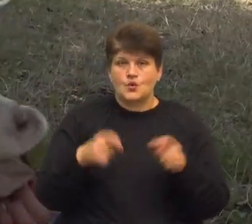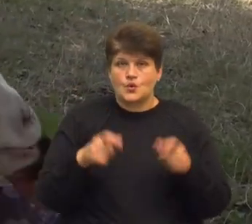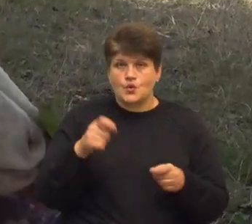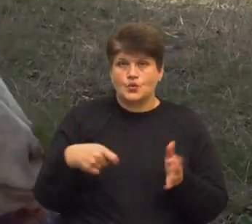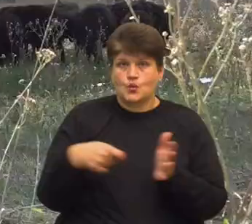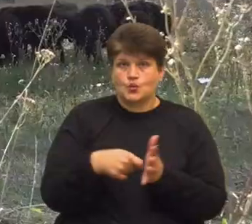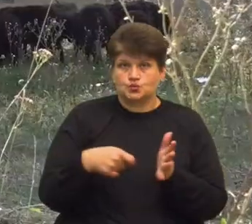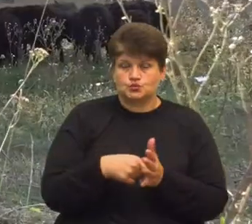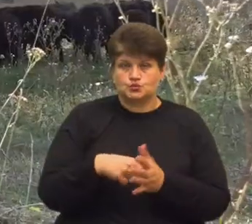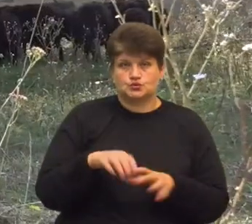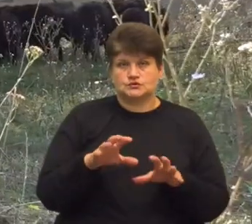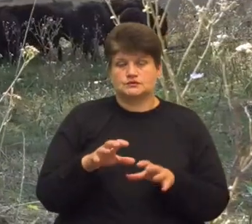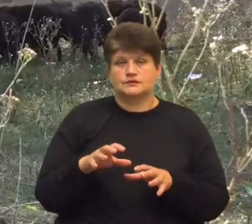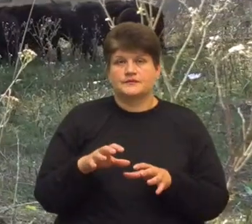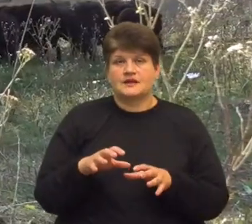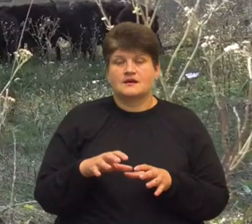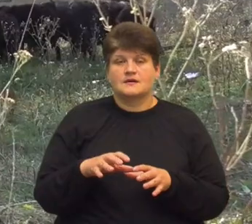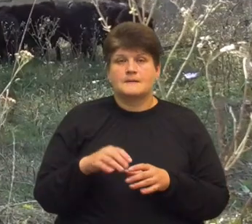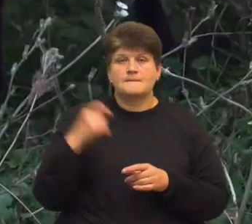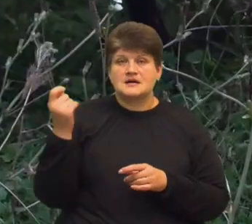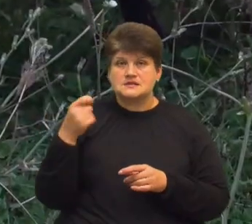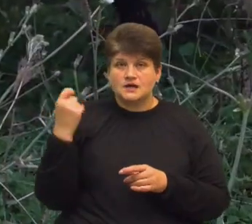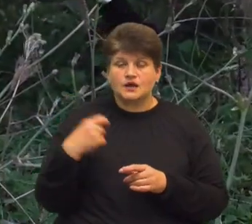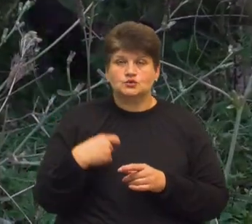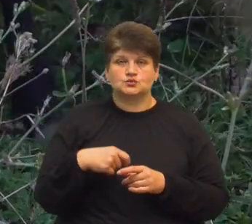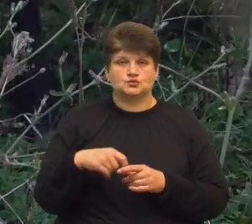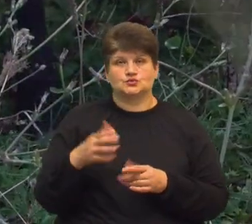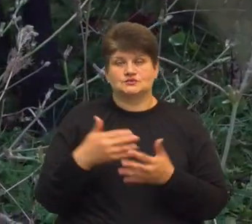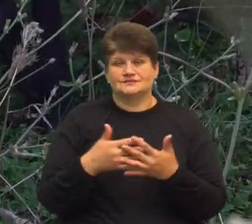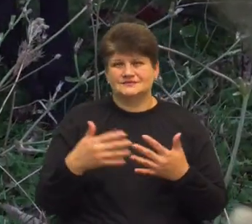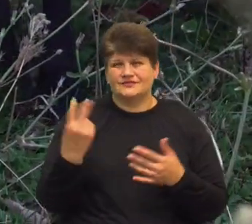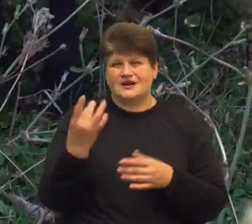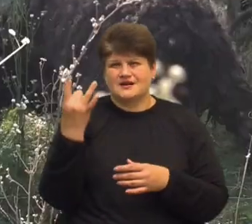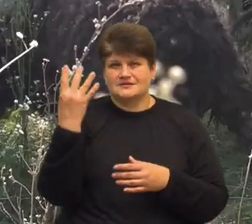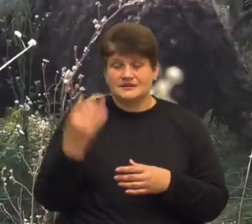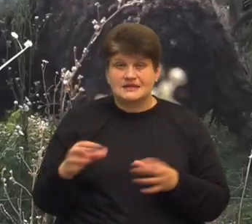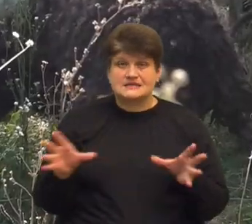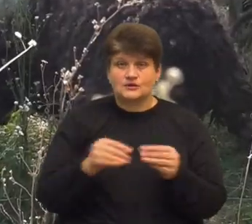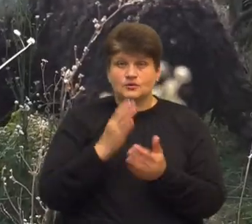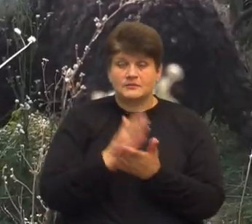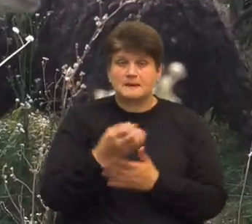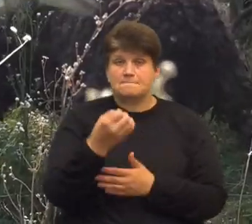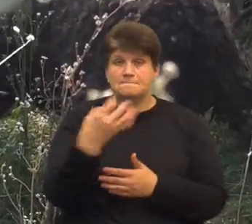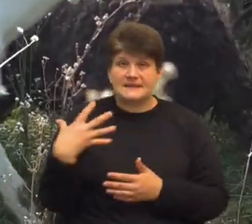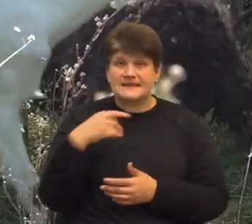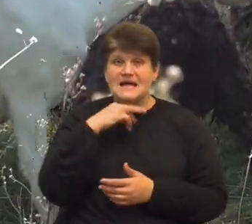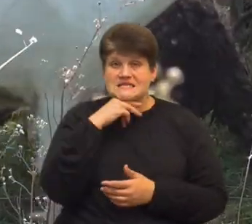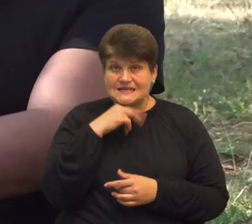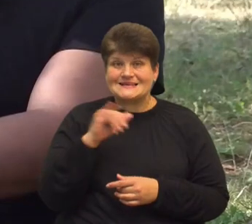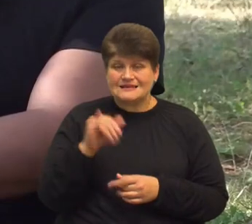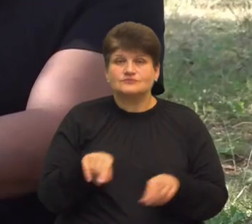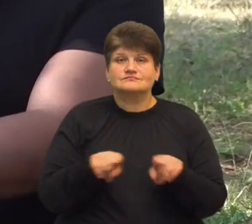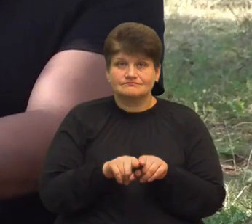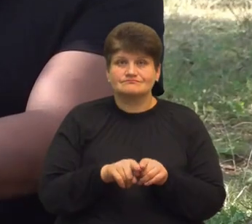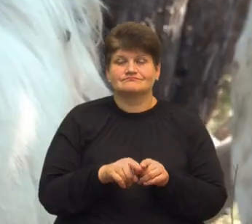тварин. Випасають ходобу двічі на день, каже Руслан Гриців. Загалом тримають 15 кіс і стільки ж овець.